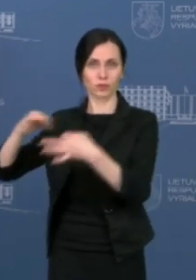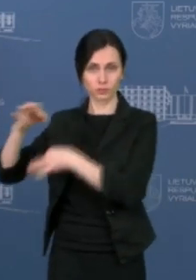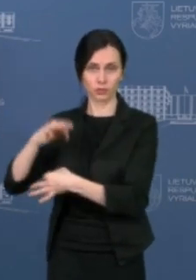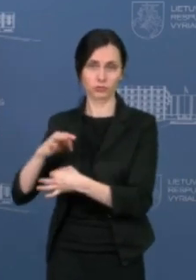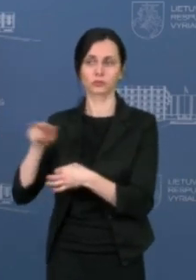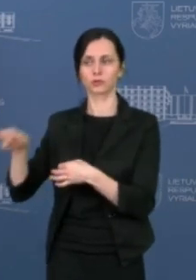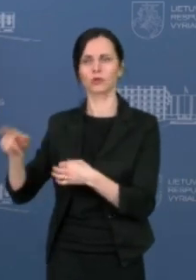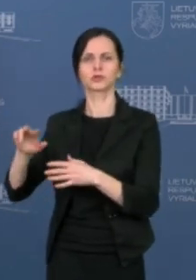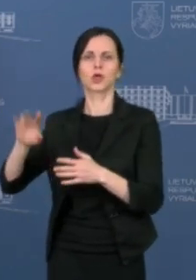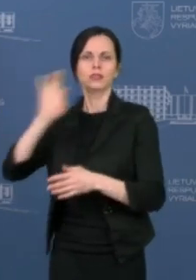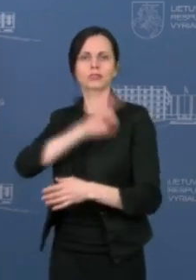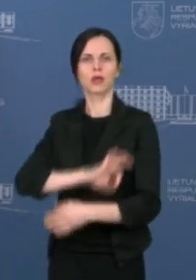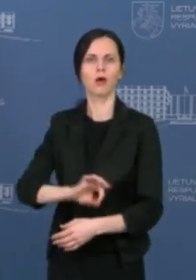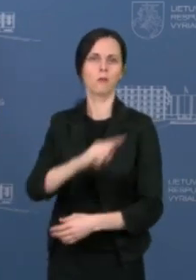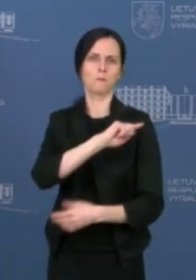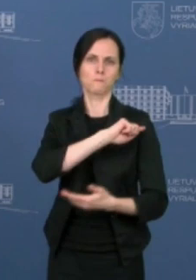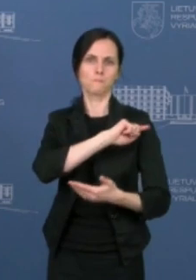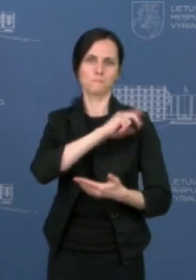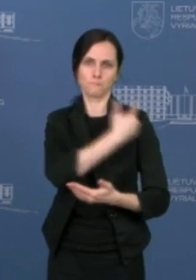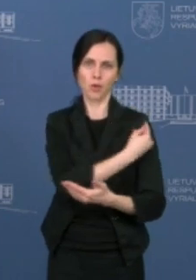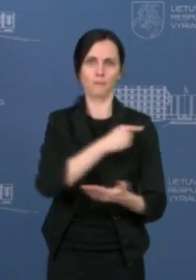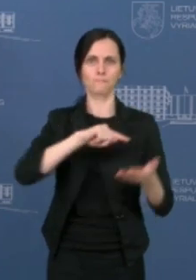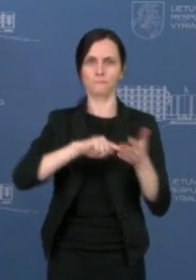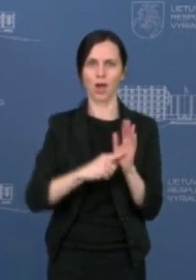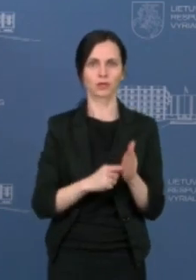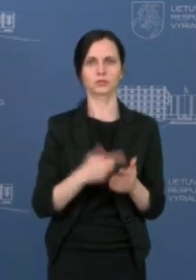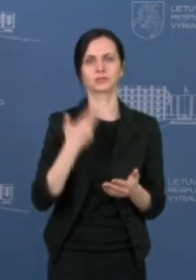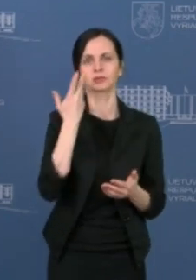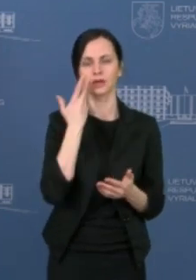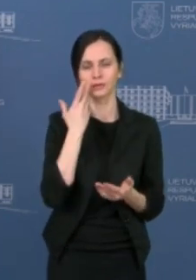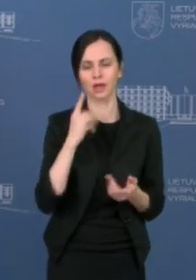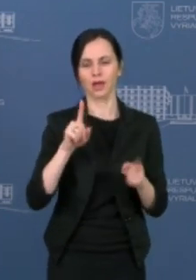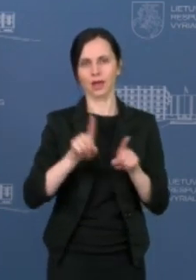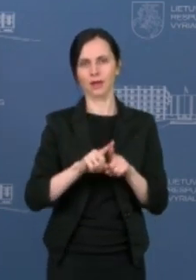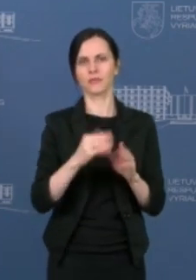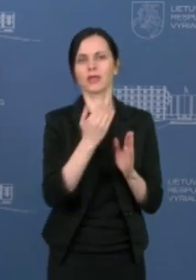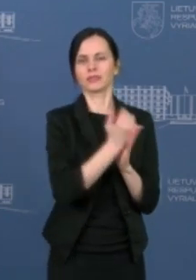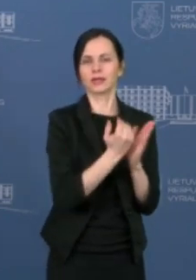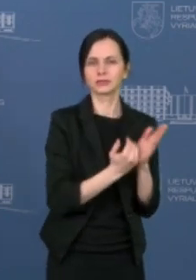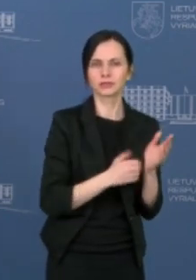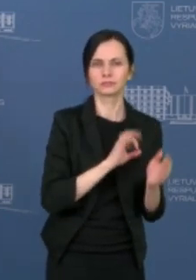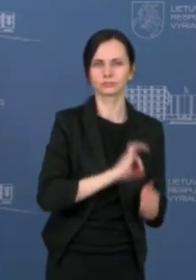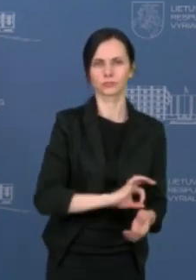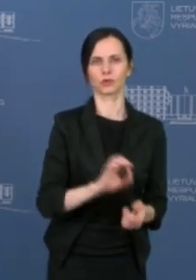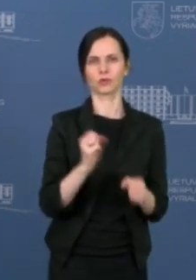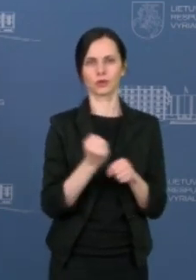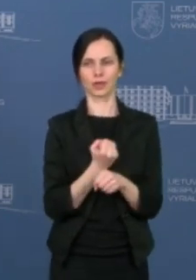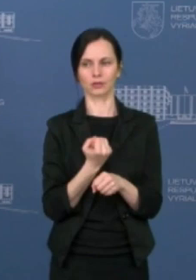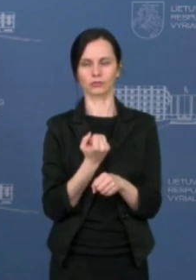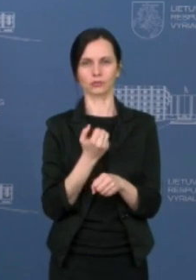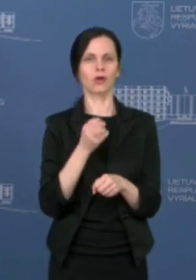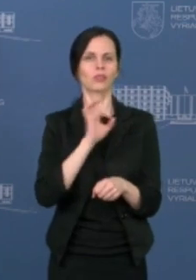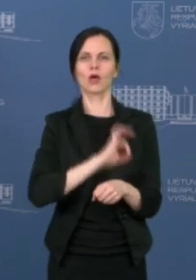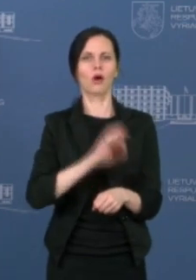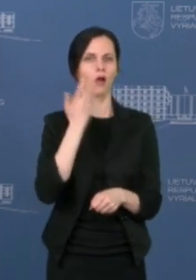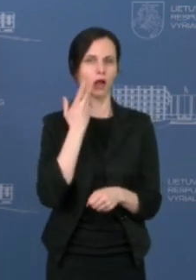tas prasmingumas vakcinacijos paso ir atitinkamų jo taisyklių naudojimo matyt turėtų prasme ir